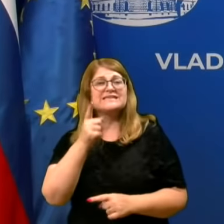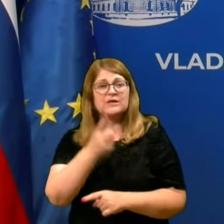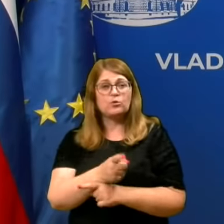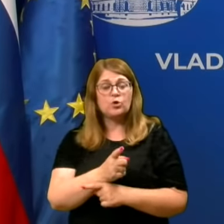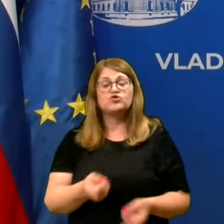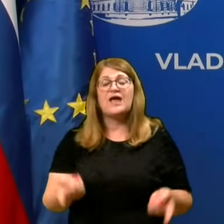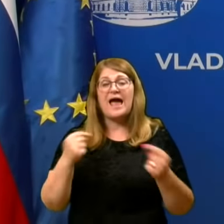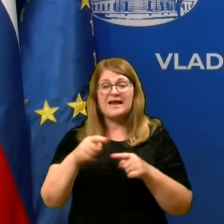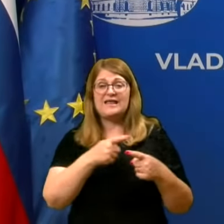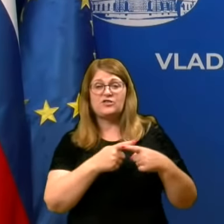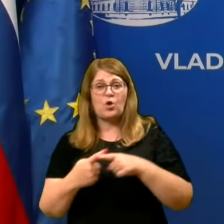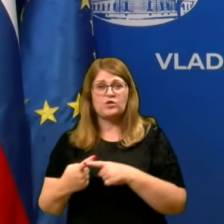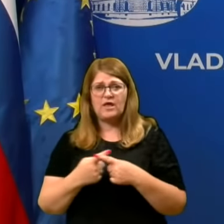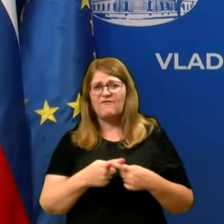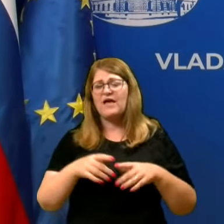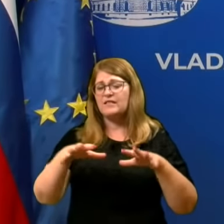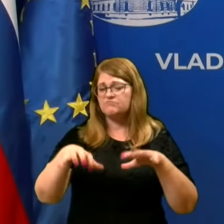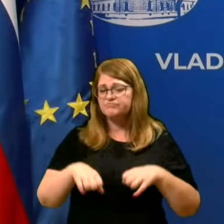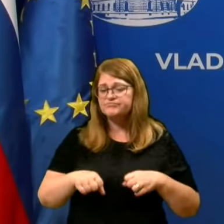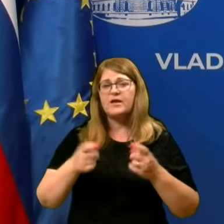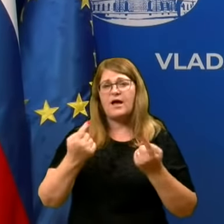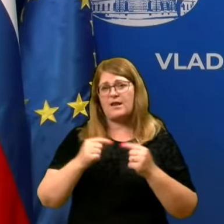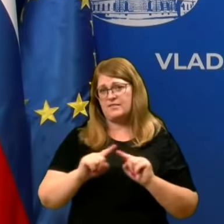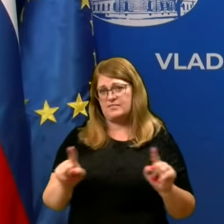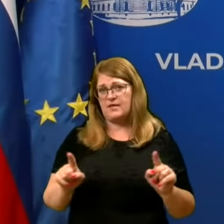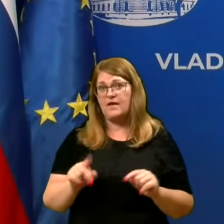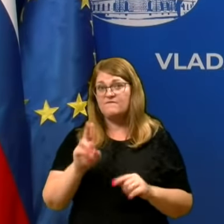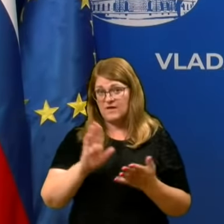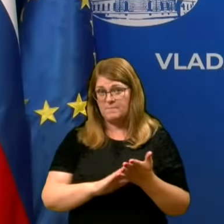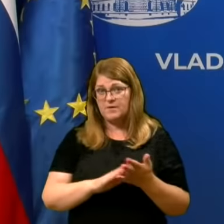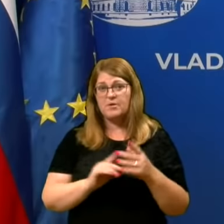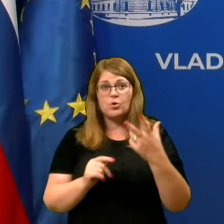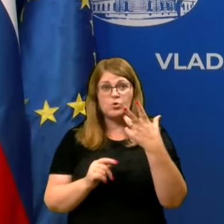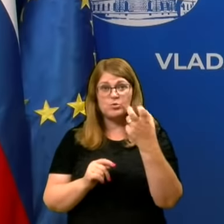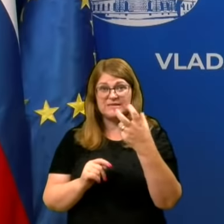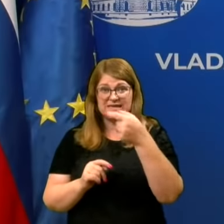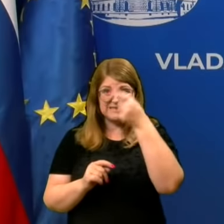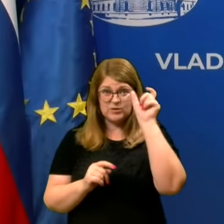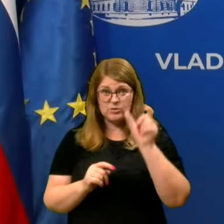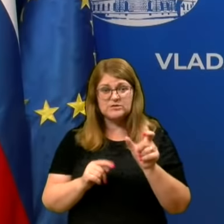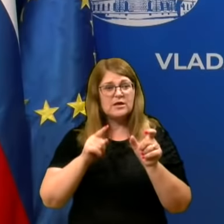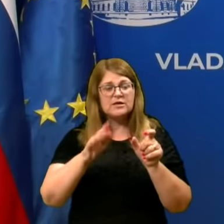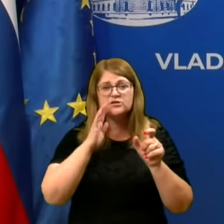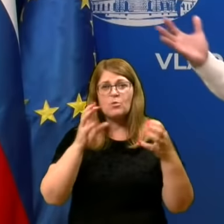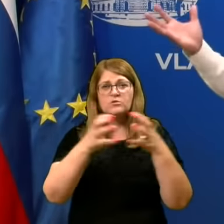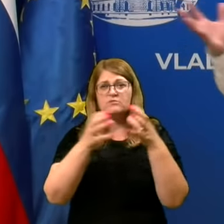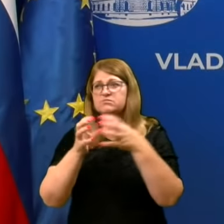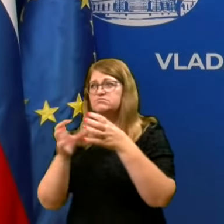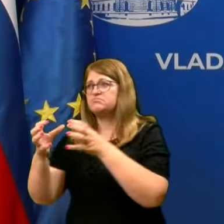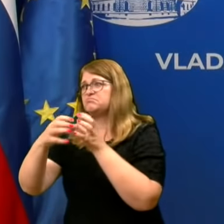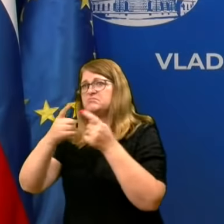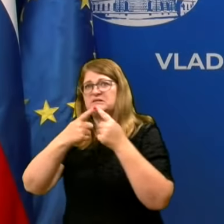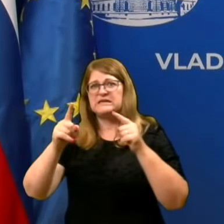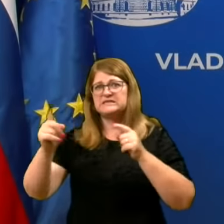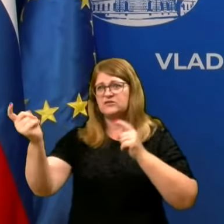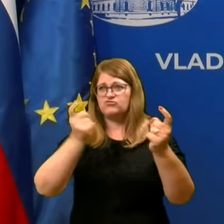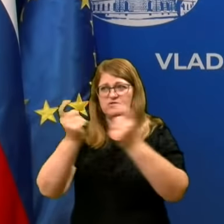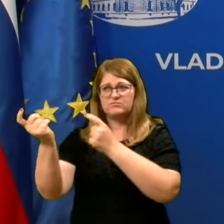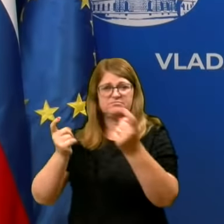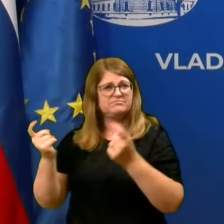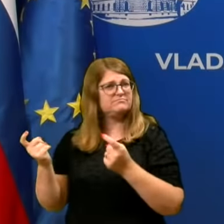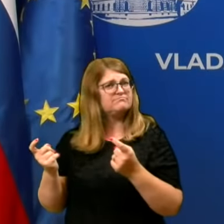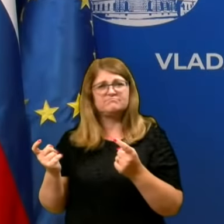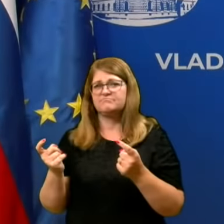ali je to tveganje spremno, in v primirih, ko je to 300 oseb, ki se bojo nekontrolirano združevali iz različnih koncov sveta